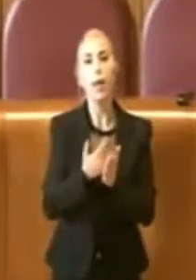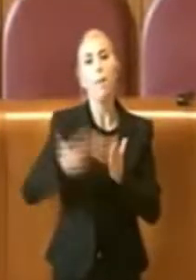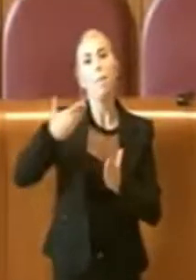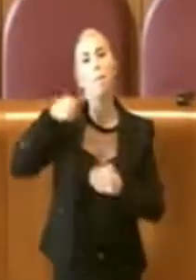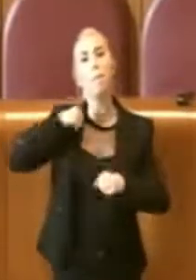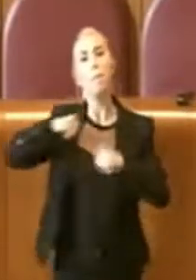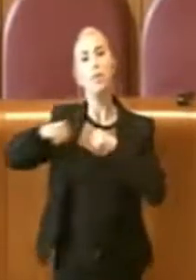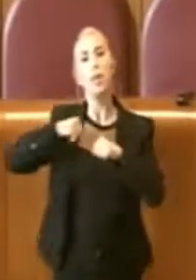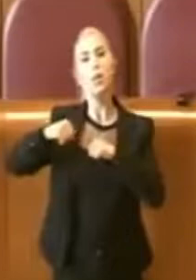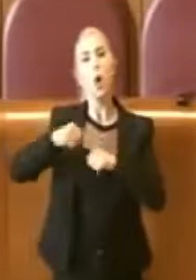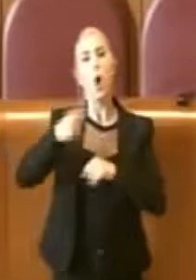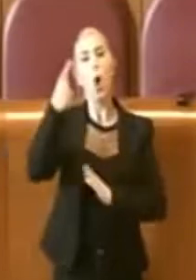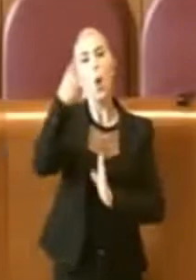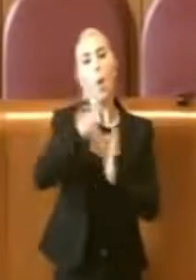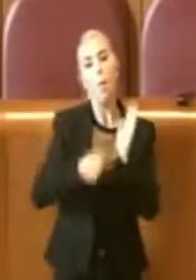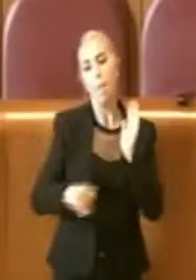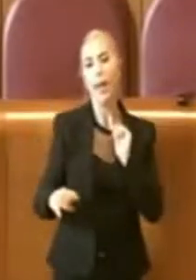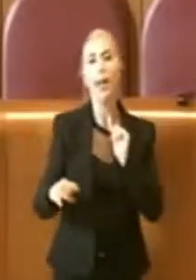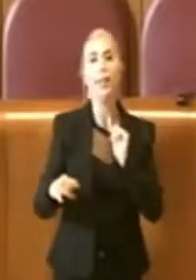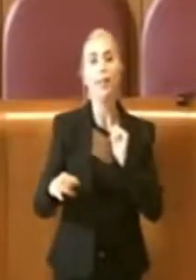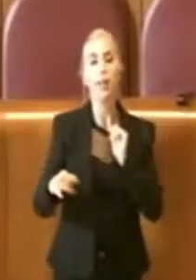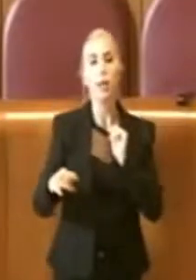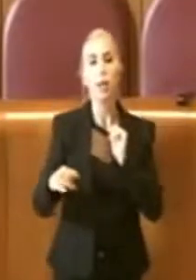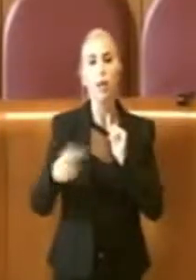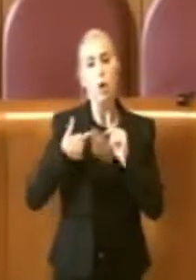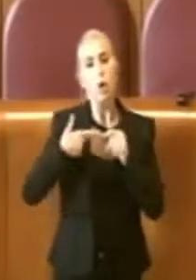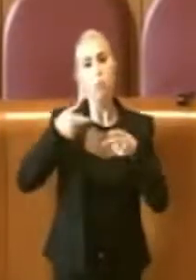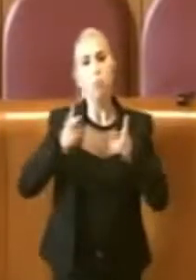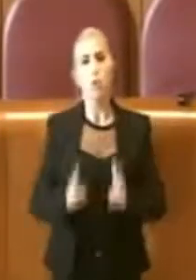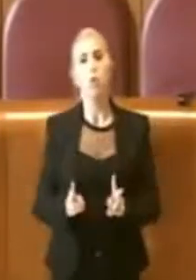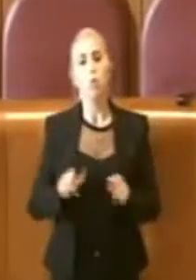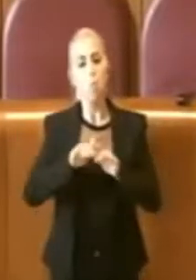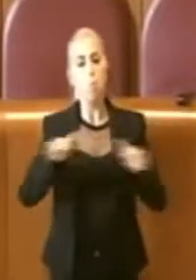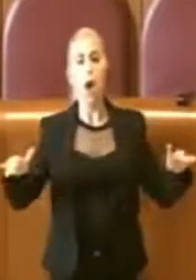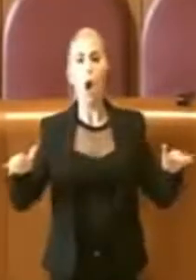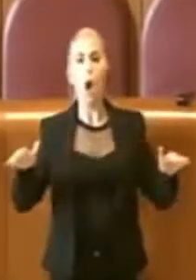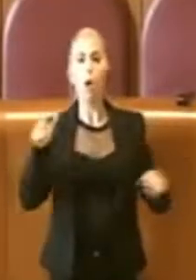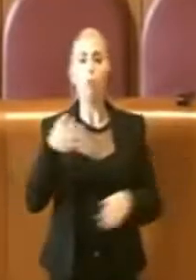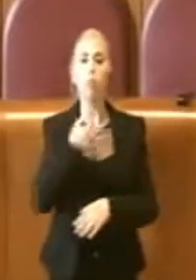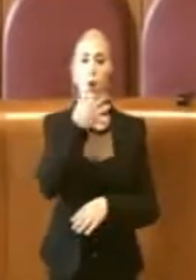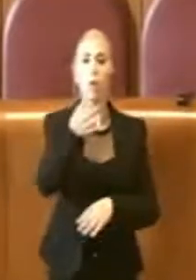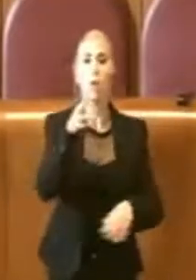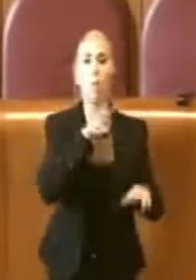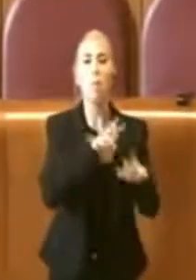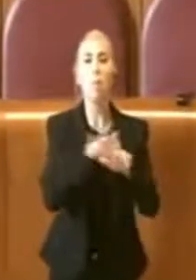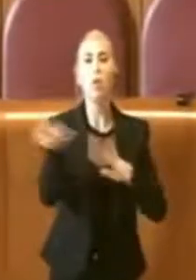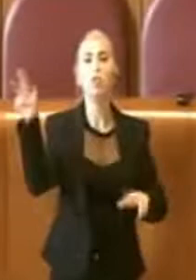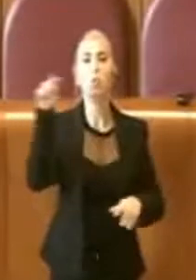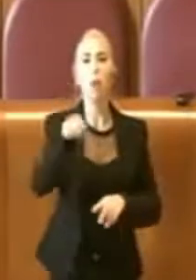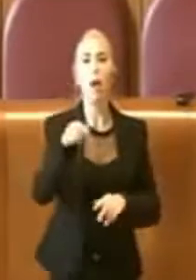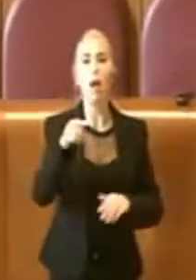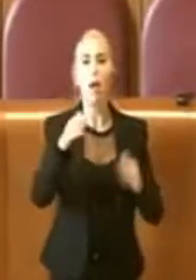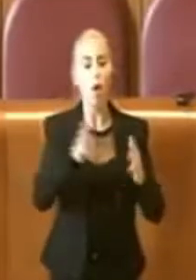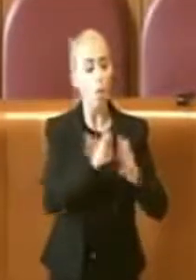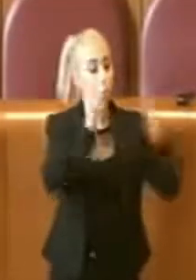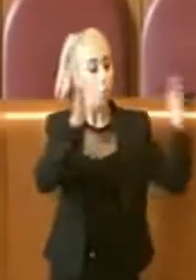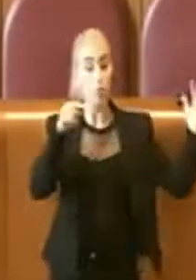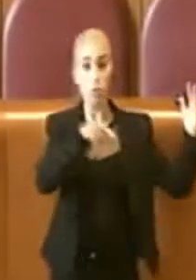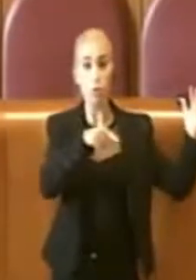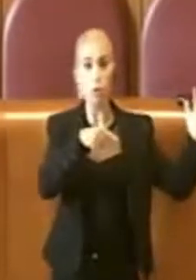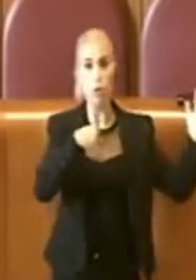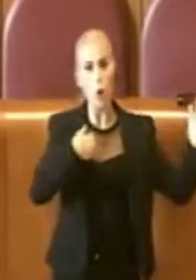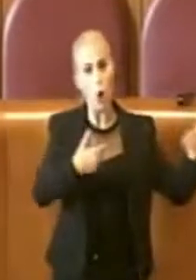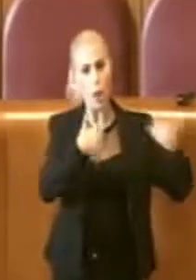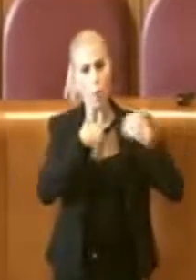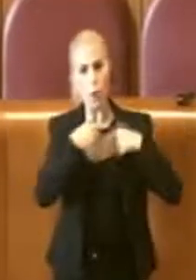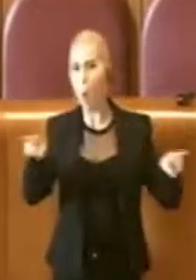amministrazione nell'ultimo mese, ero seduto nei banchi di un consiglio municipale, non ero in maggioranza ma ero in opposizione. E probabilmente ho le mie